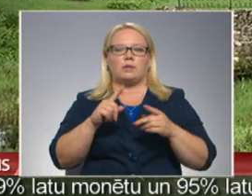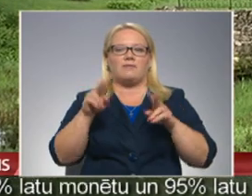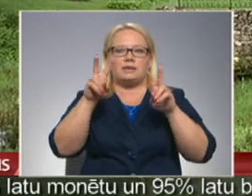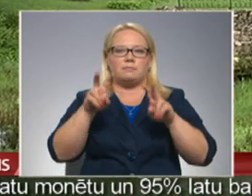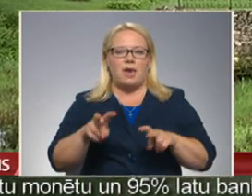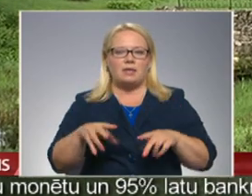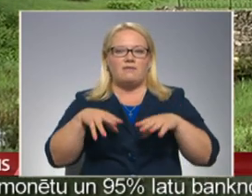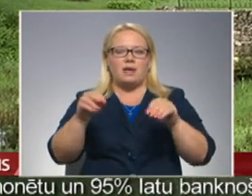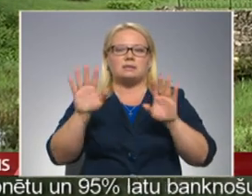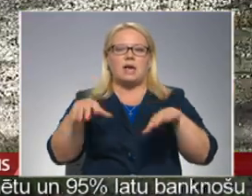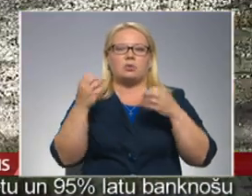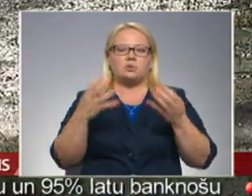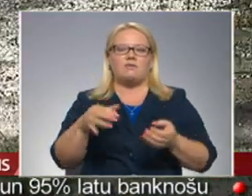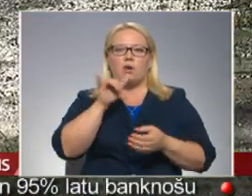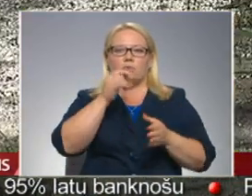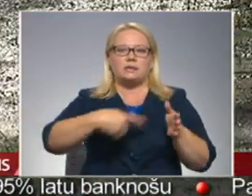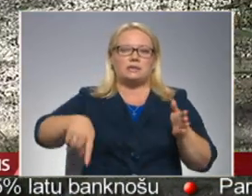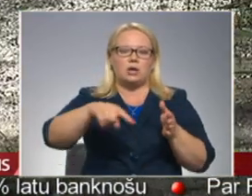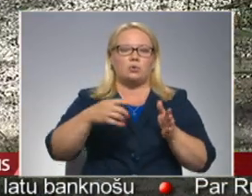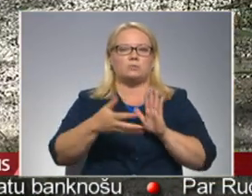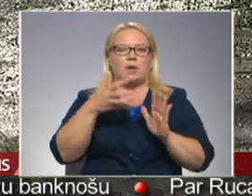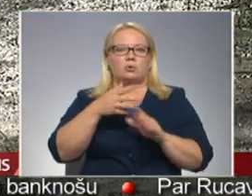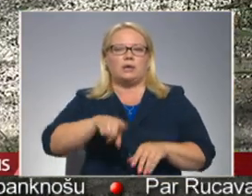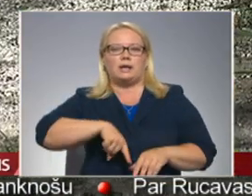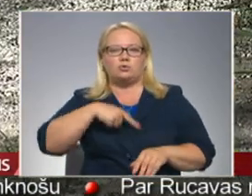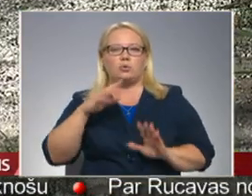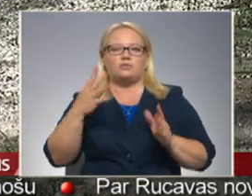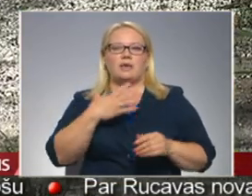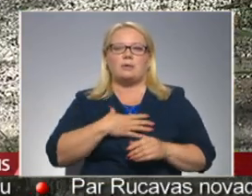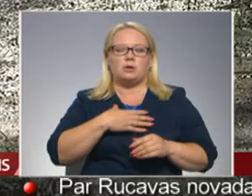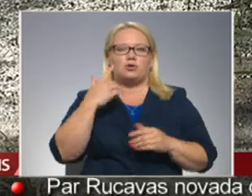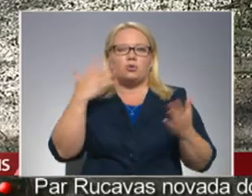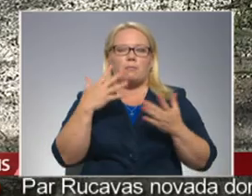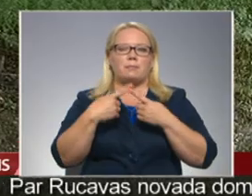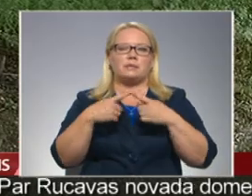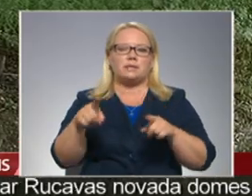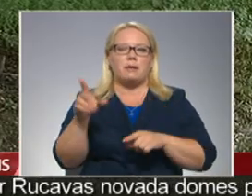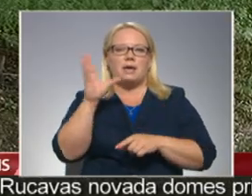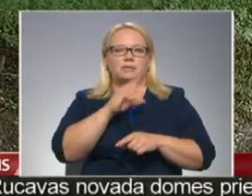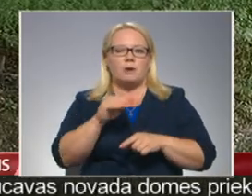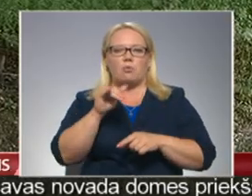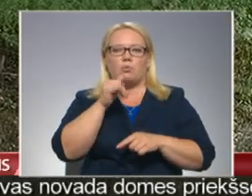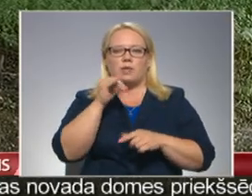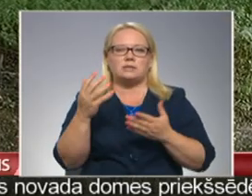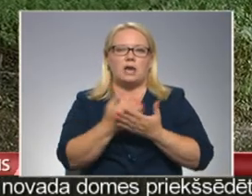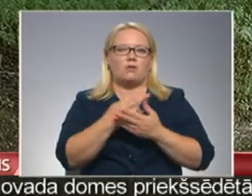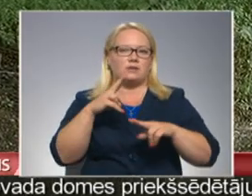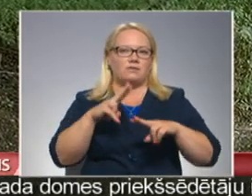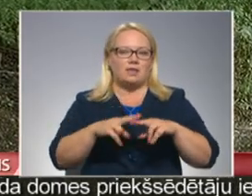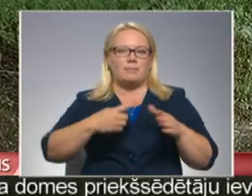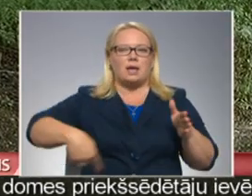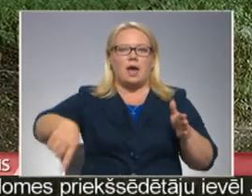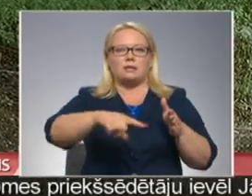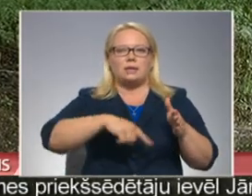izpēdi, lai noskaidrot, vai ūdens dīķos trūkst, ja vilkstoši, vai nepieciešams domāt par citām iespējamajām ūdens ieguvas vietām. Tā kā